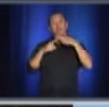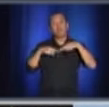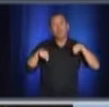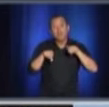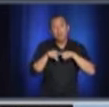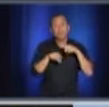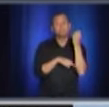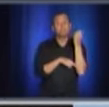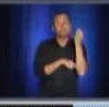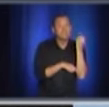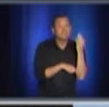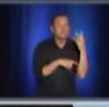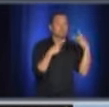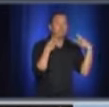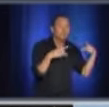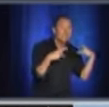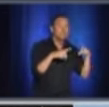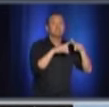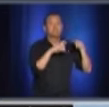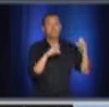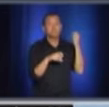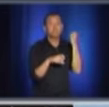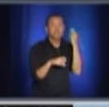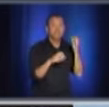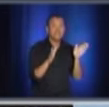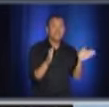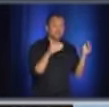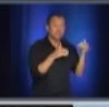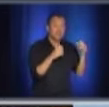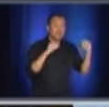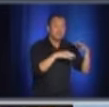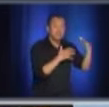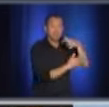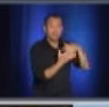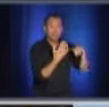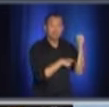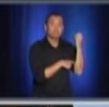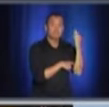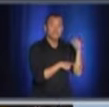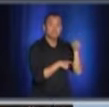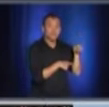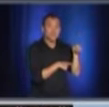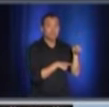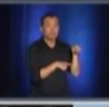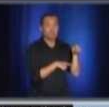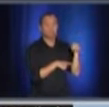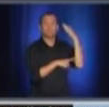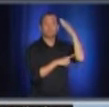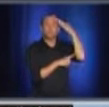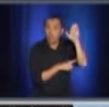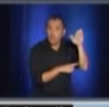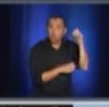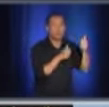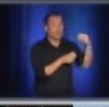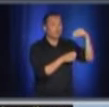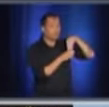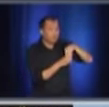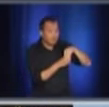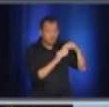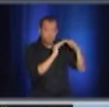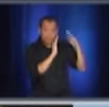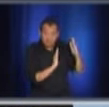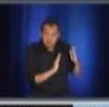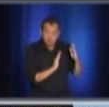privées, en bon français qu'on appelle, les rassemblements privés, qu'ils soient dans une cour ou à l'intérieur d'une maison, d'une